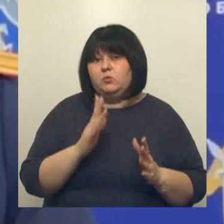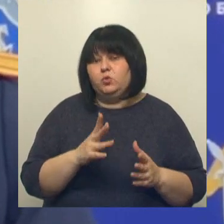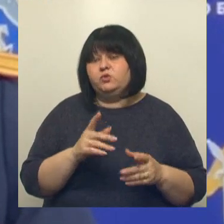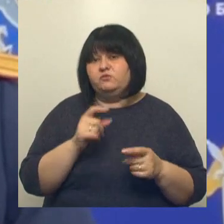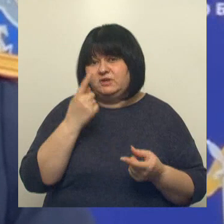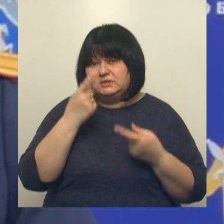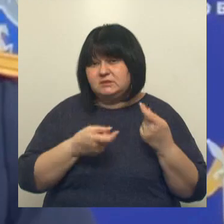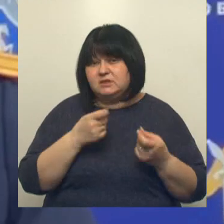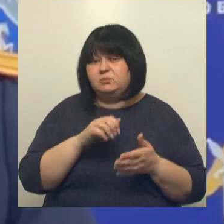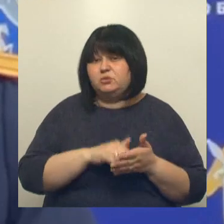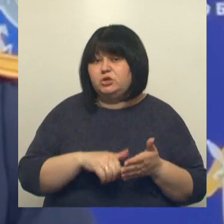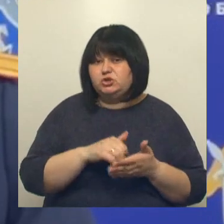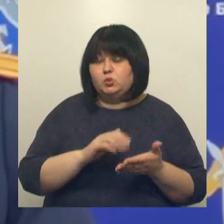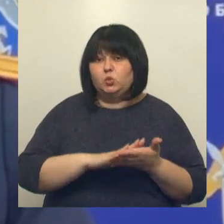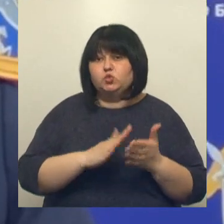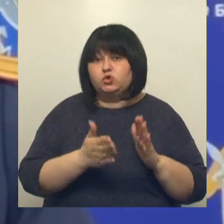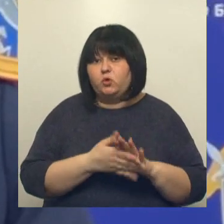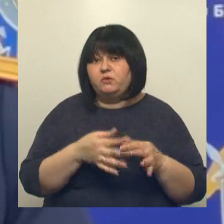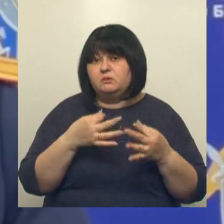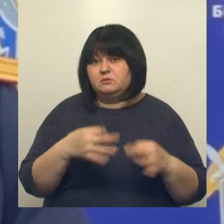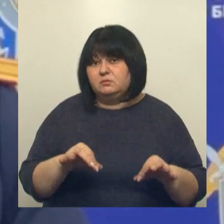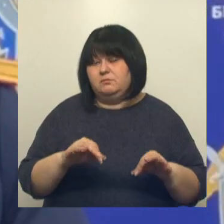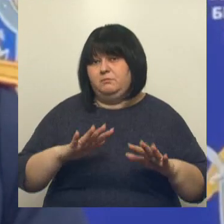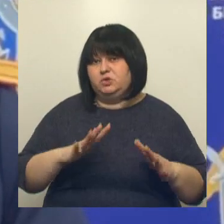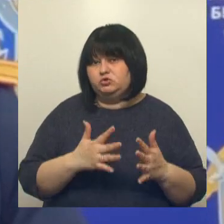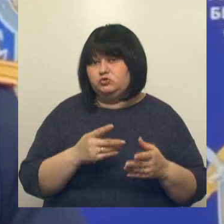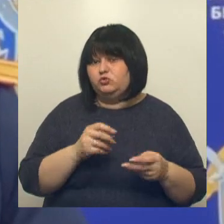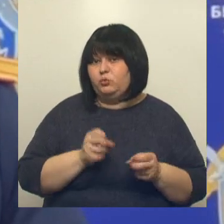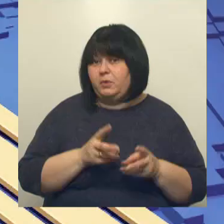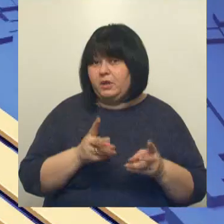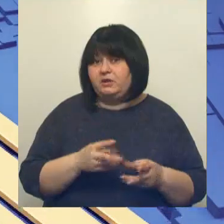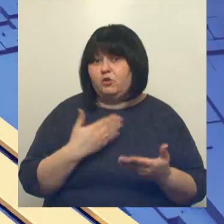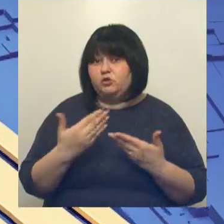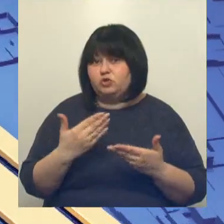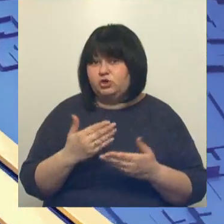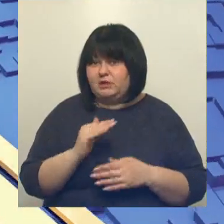выясняться причины и условия, способствовавшие совершению преступления в отношении ребенка.